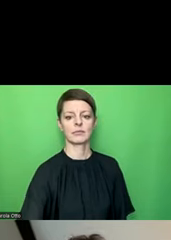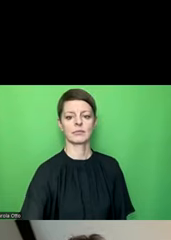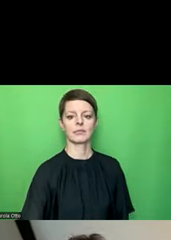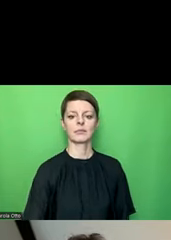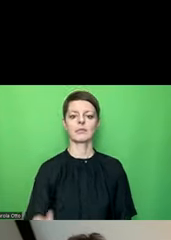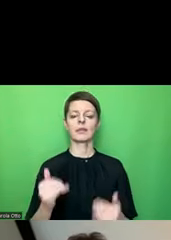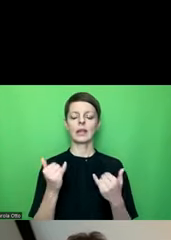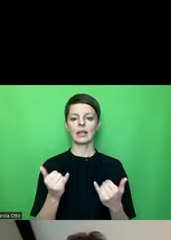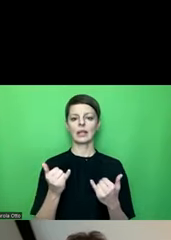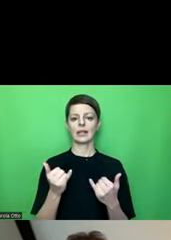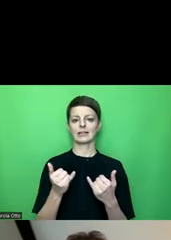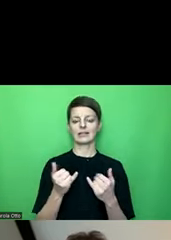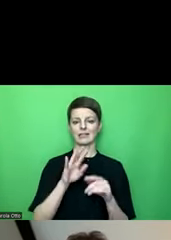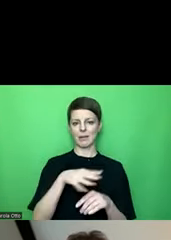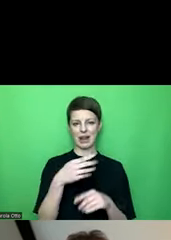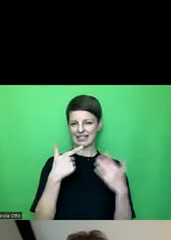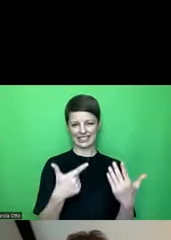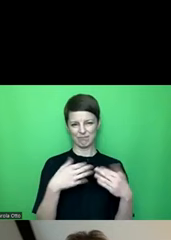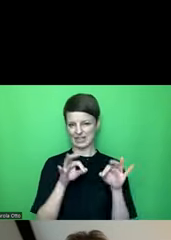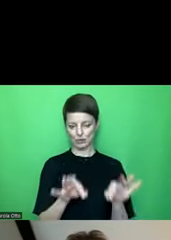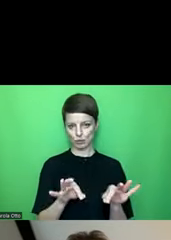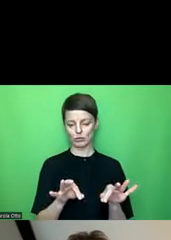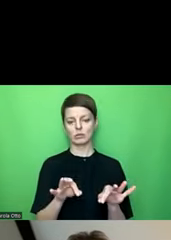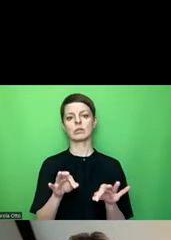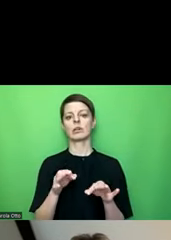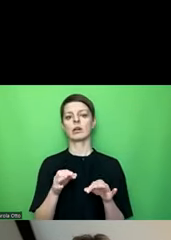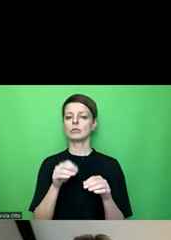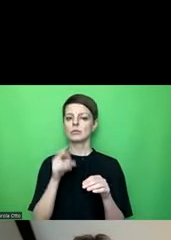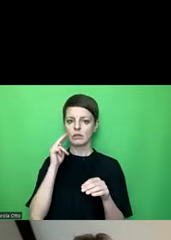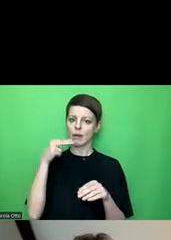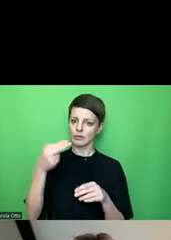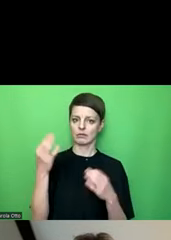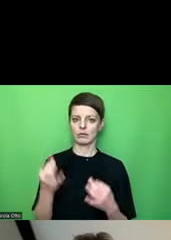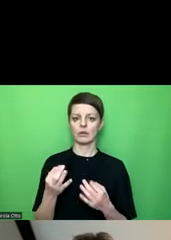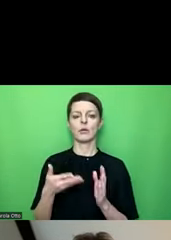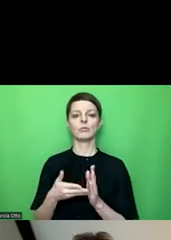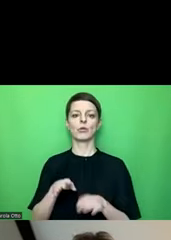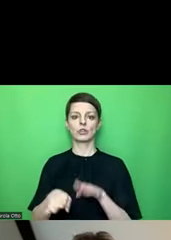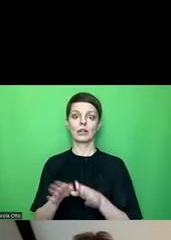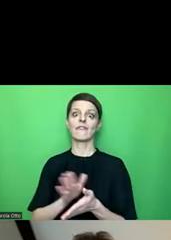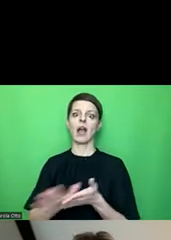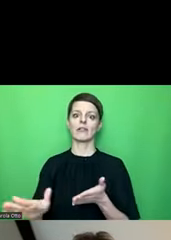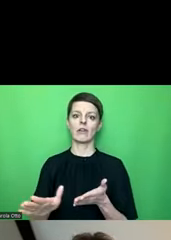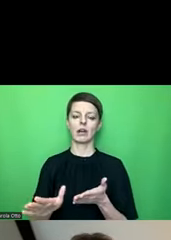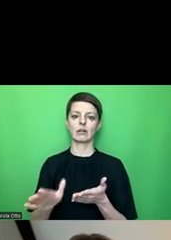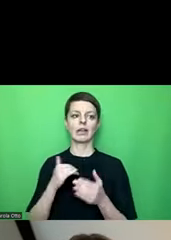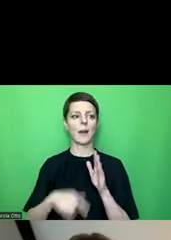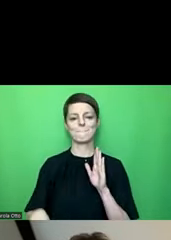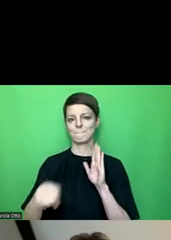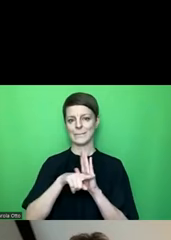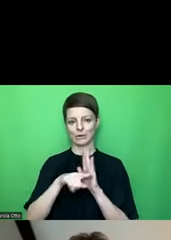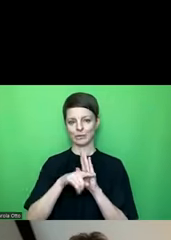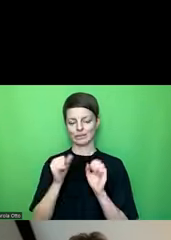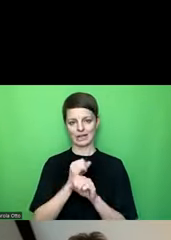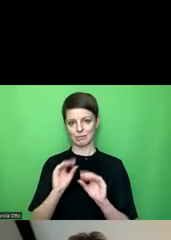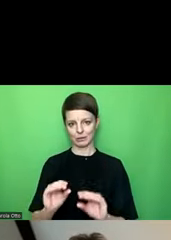benennen, nenne sie Prüfschritte vereinfacht. Leider kann ich kein Minus verwenden hier, sondern